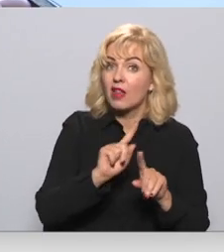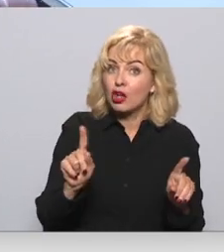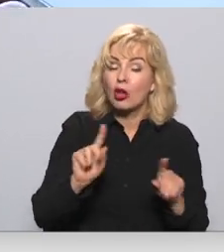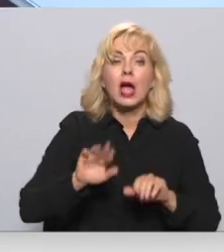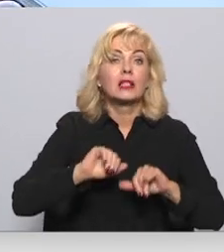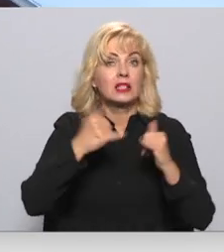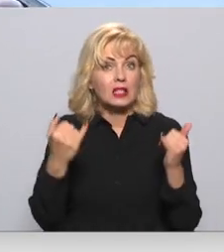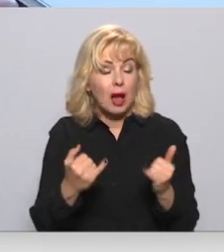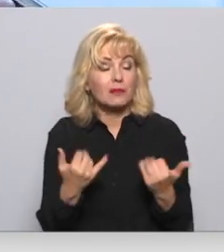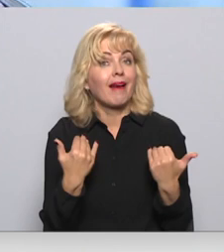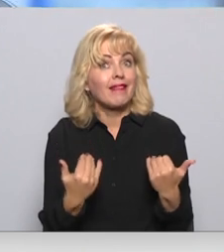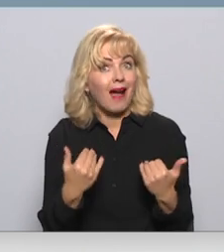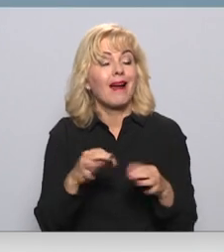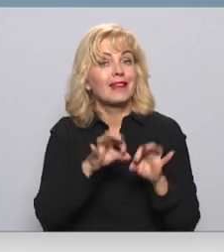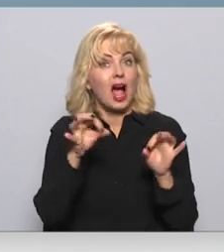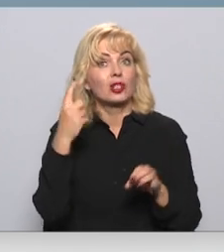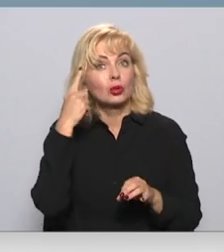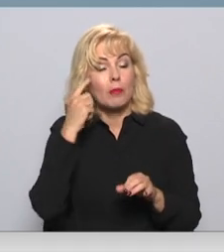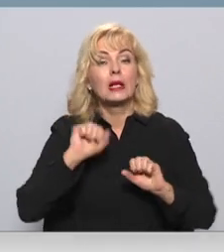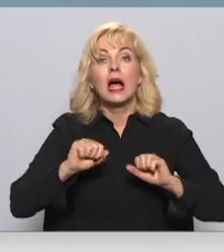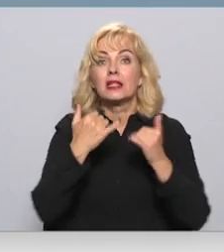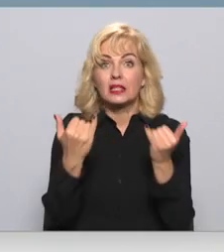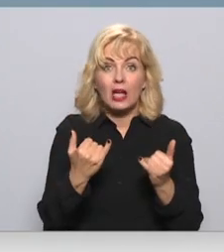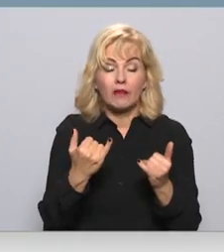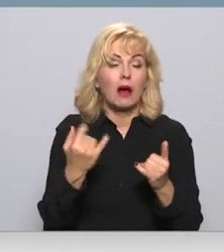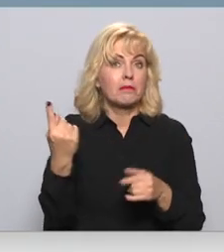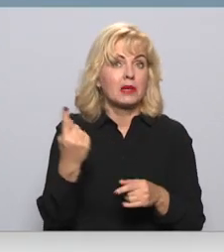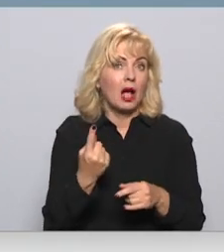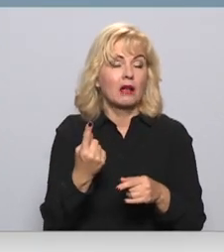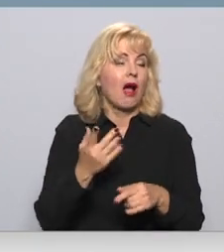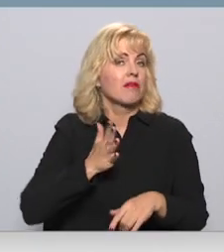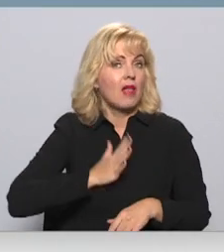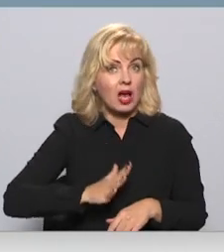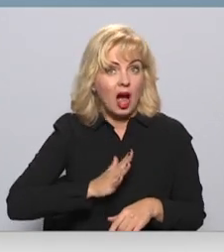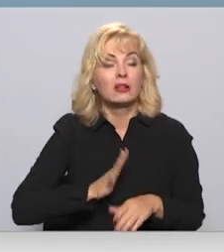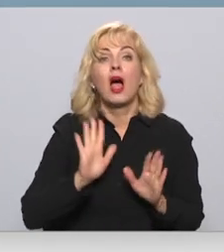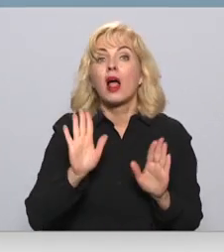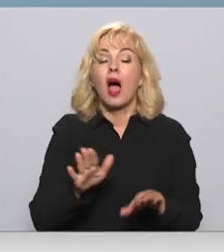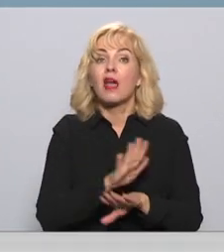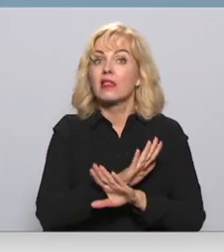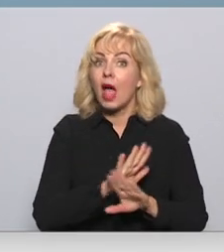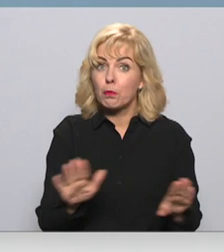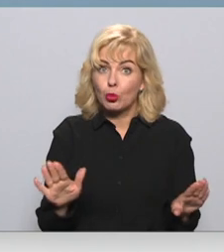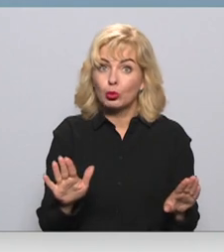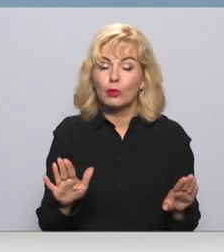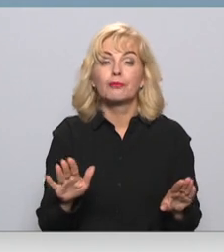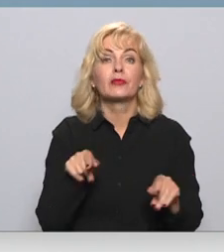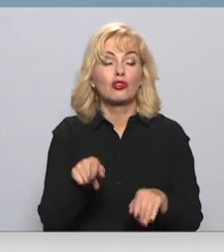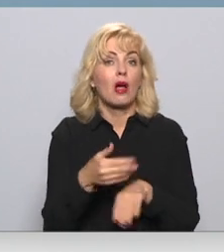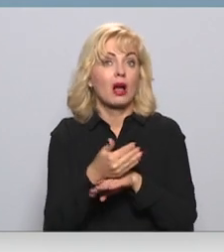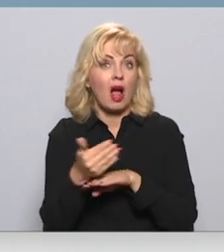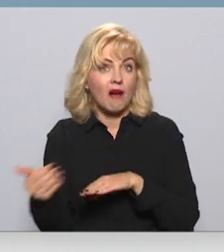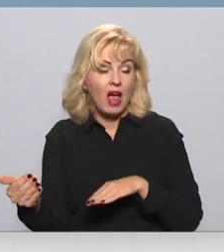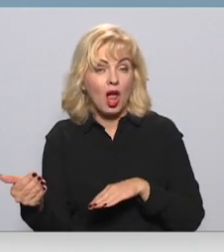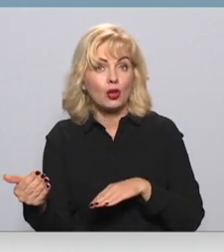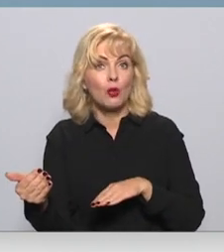Ziemassvētkiem jāsāk domāt tagad. Ziemassvēt parasti pienāk negaidīti, bet lai nebūtu tā, ka šie kavējumi